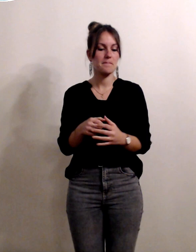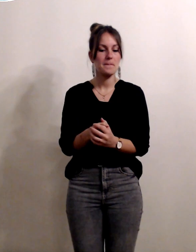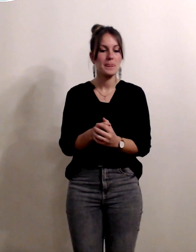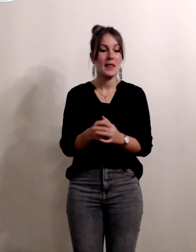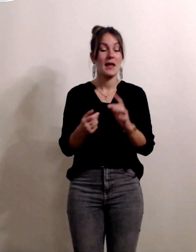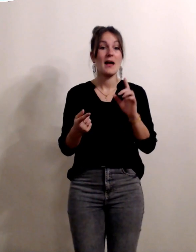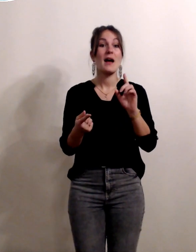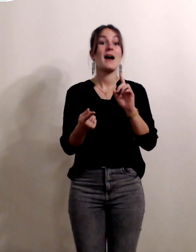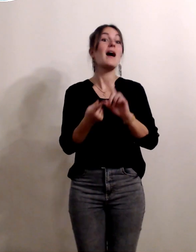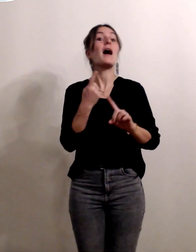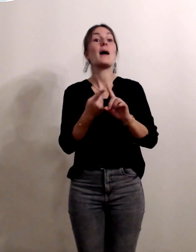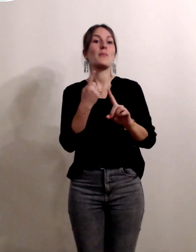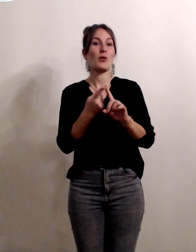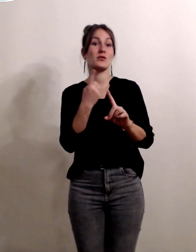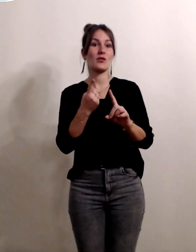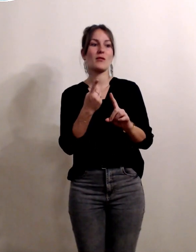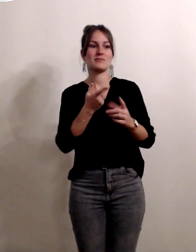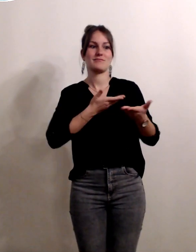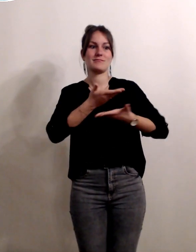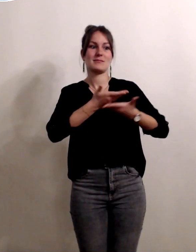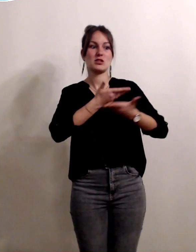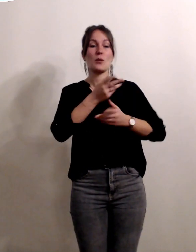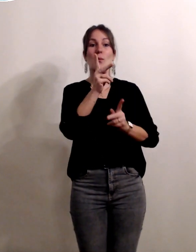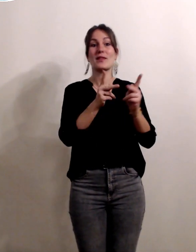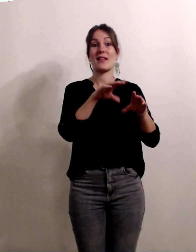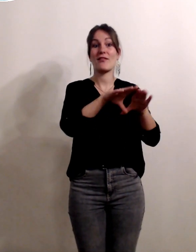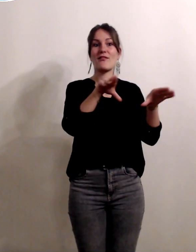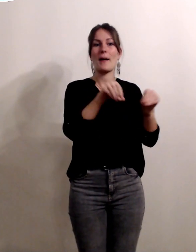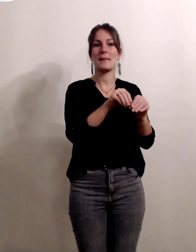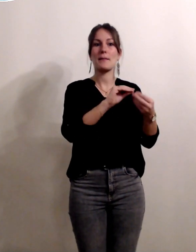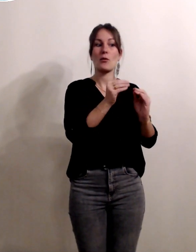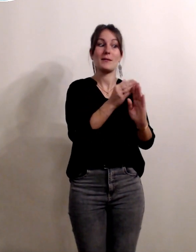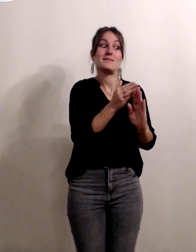des antécédents familiaux qui peuvent exister